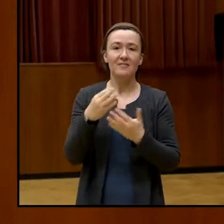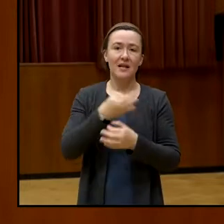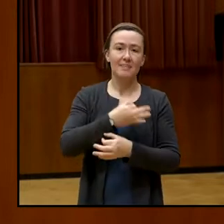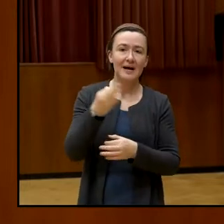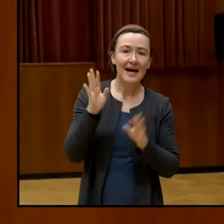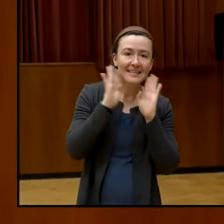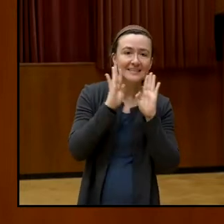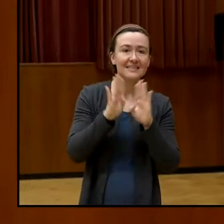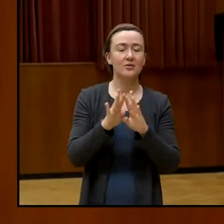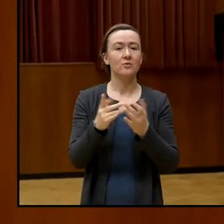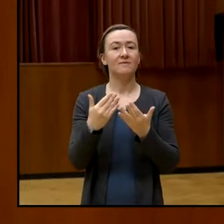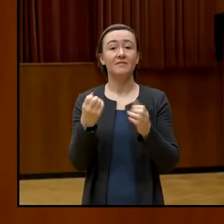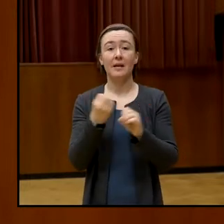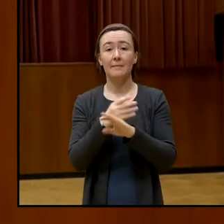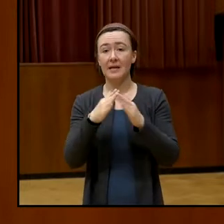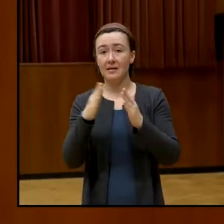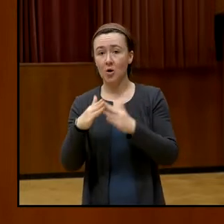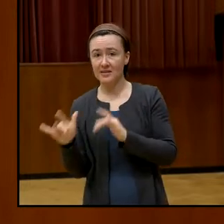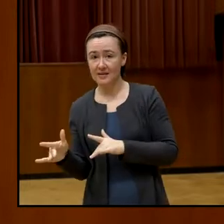Magst du schätzen?